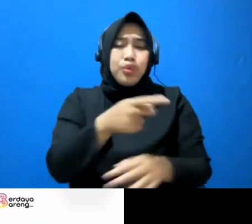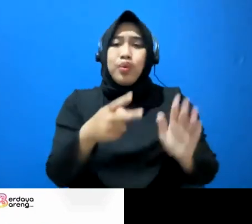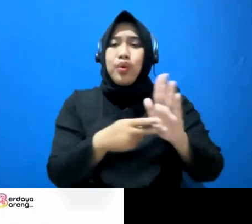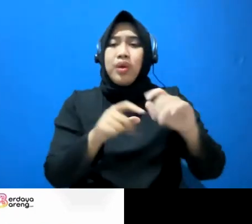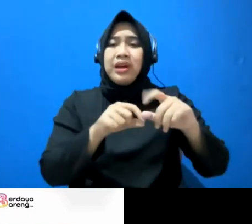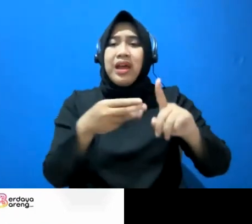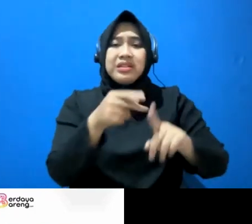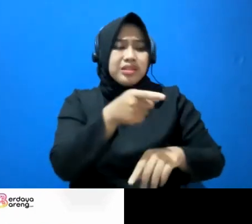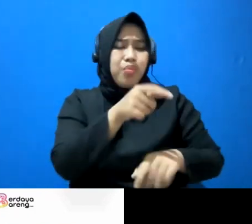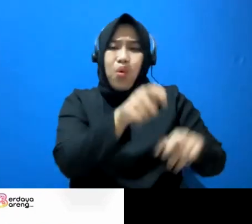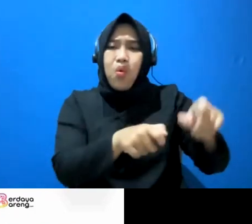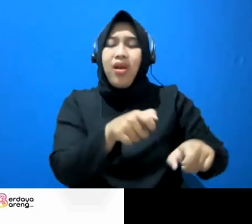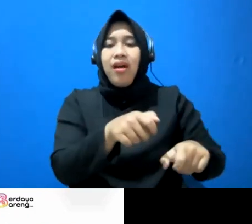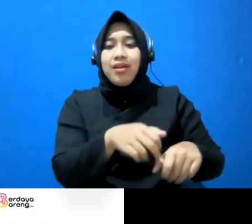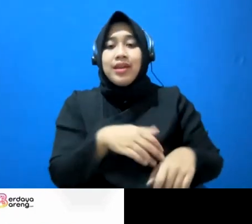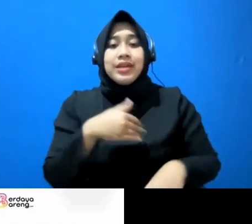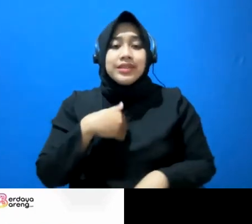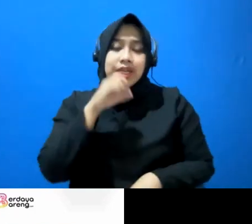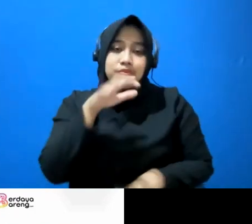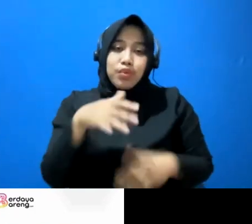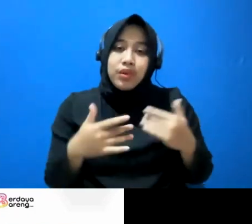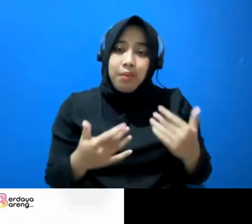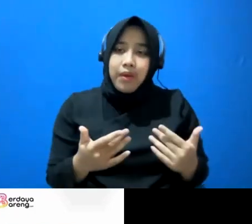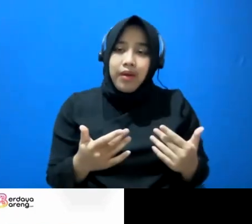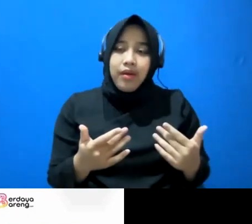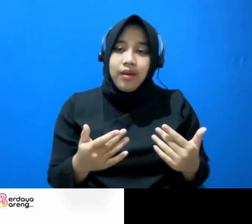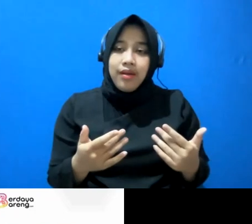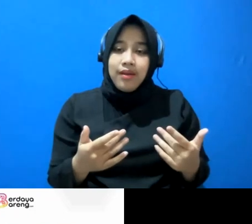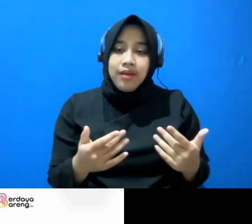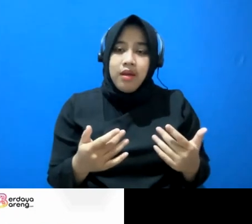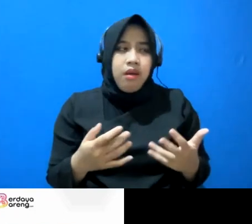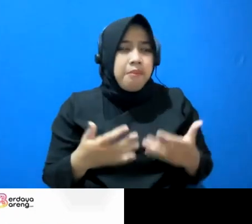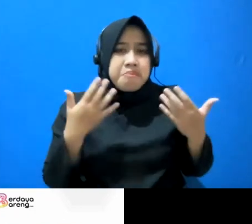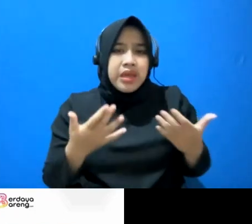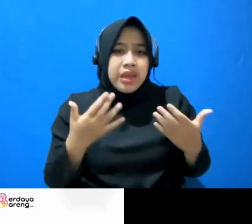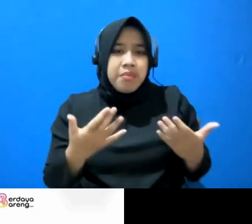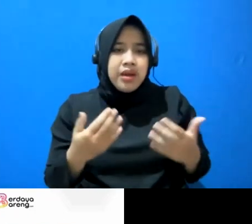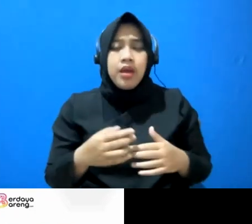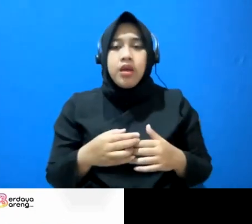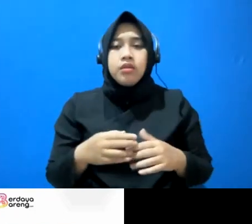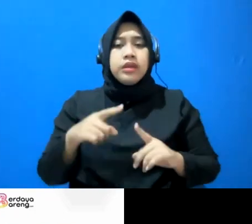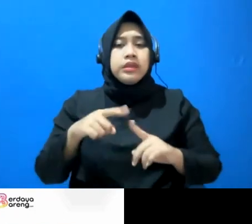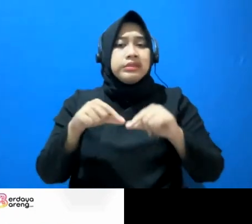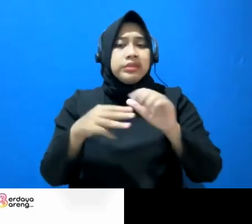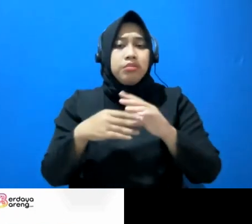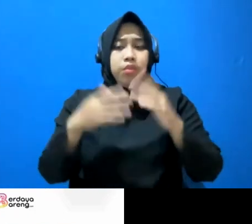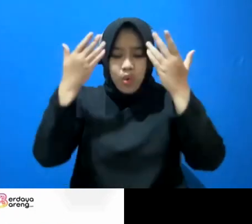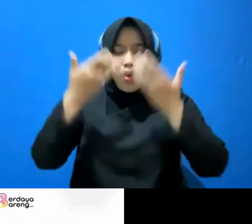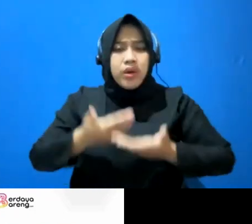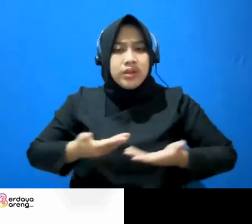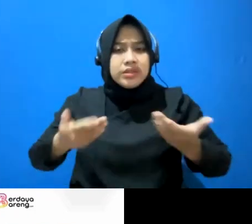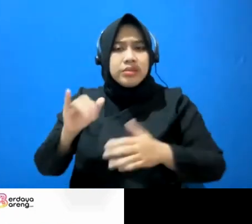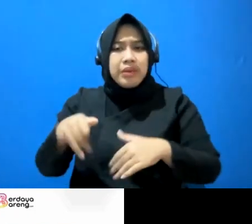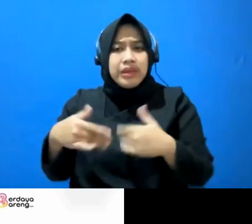Itu yang saya sebut dengan bagaimana term on condition-nya. Apakah